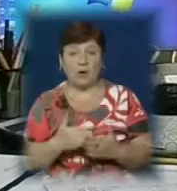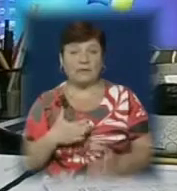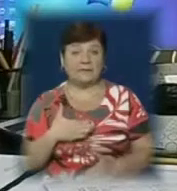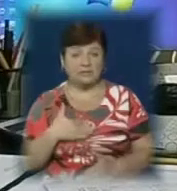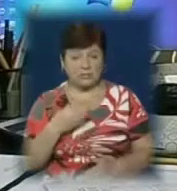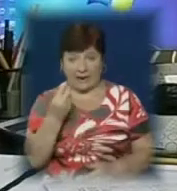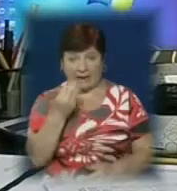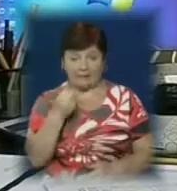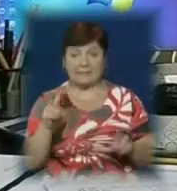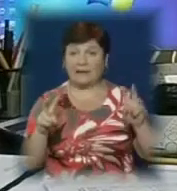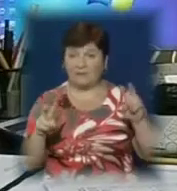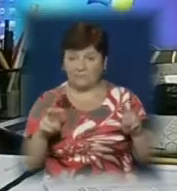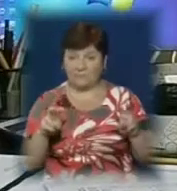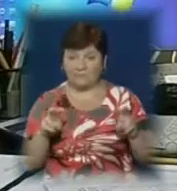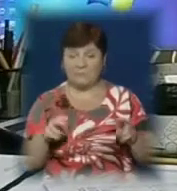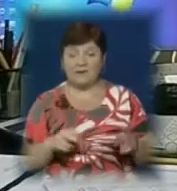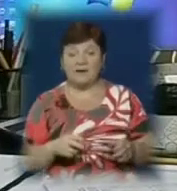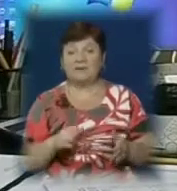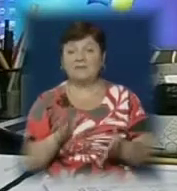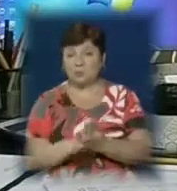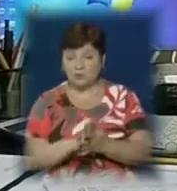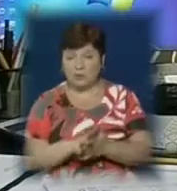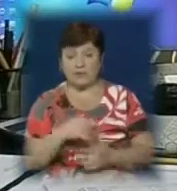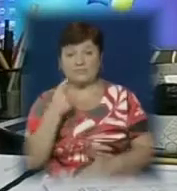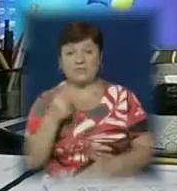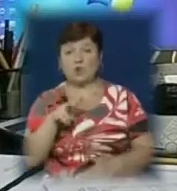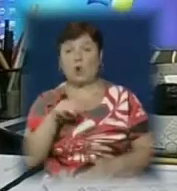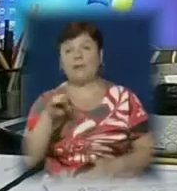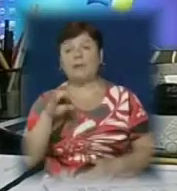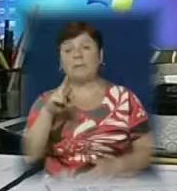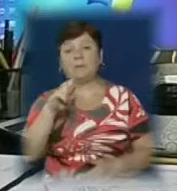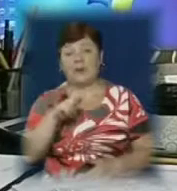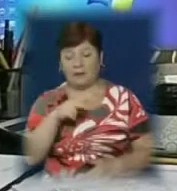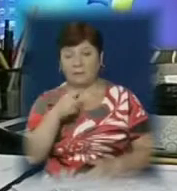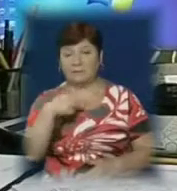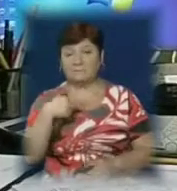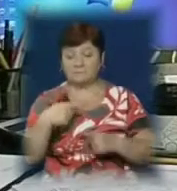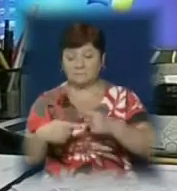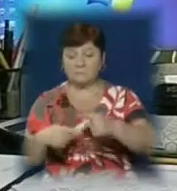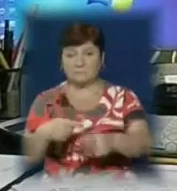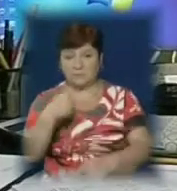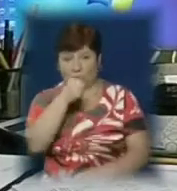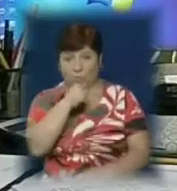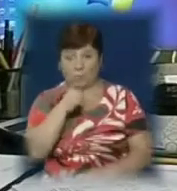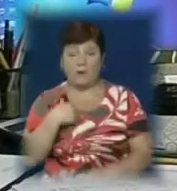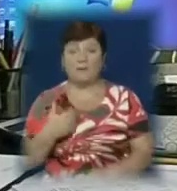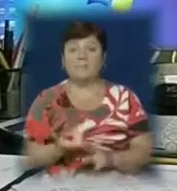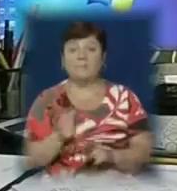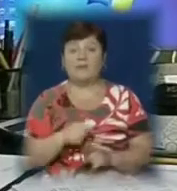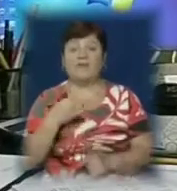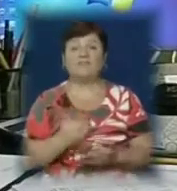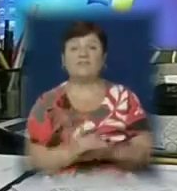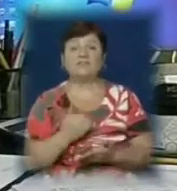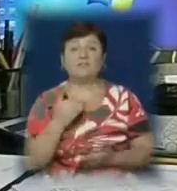тарифів на вивезення твердих побутових відходів з 1 липня поточного року. Ще раз повторюю, ініціатором підняття тарифів